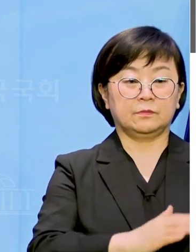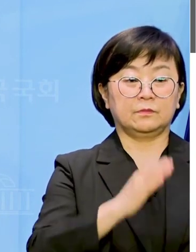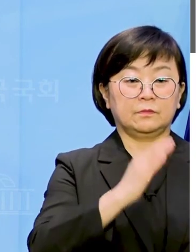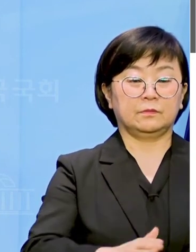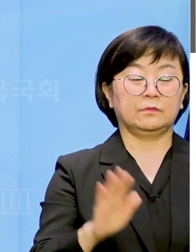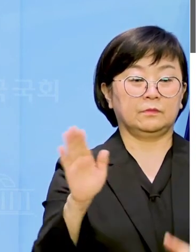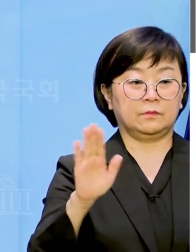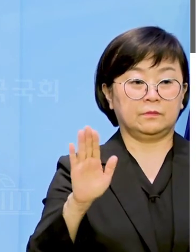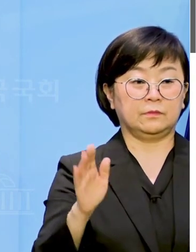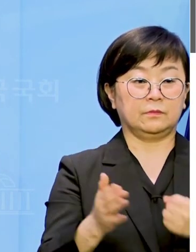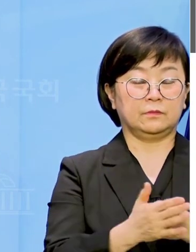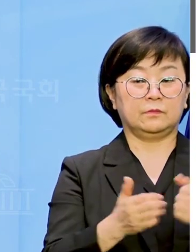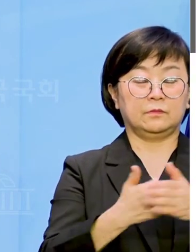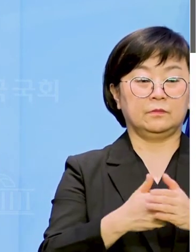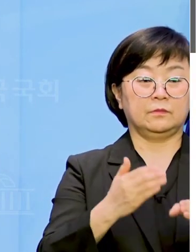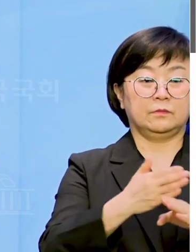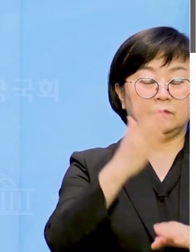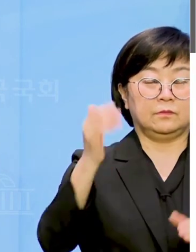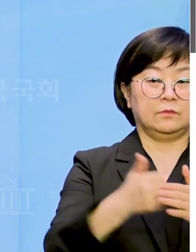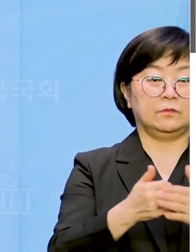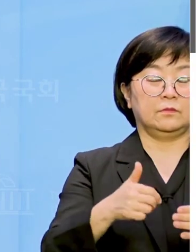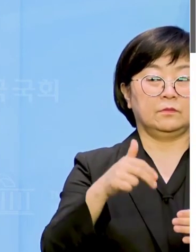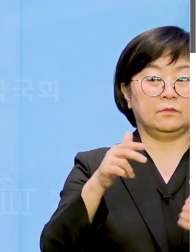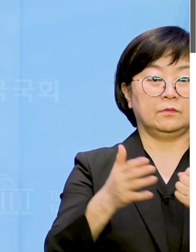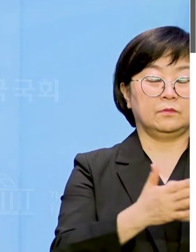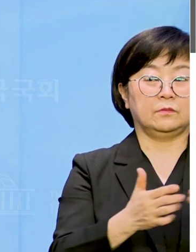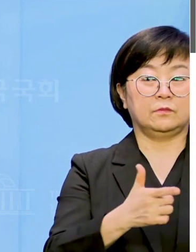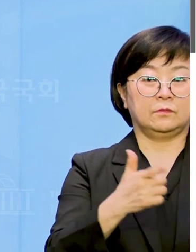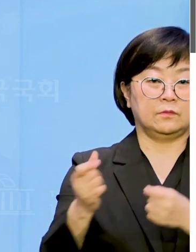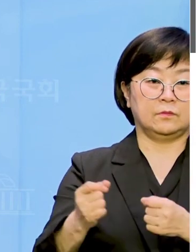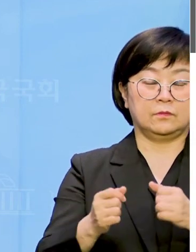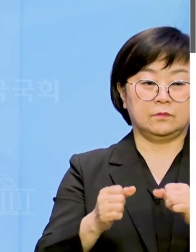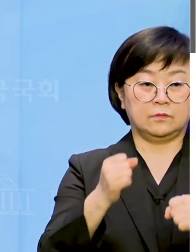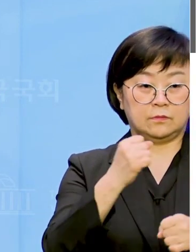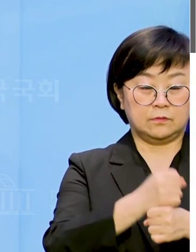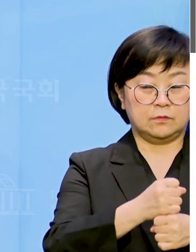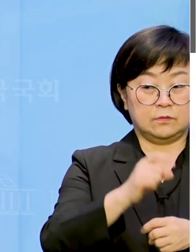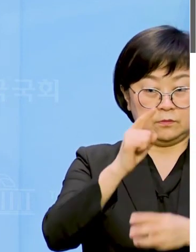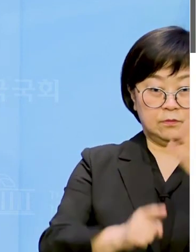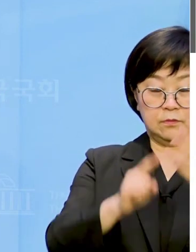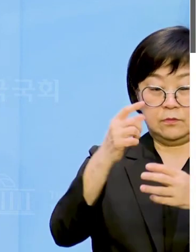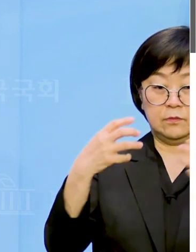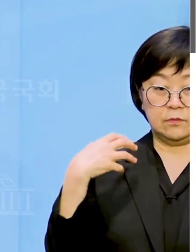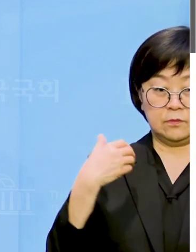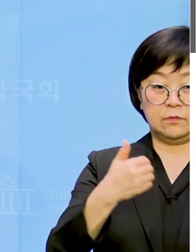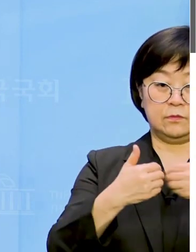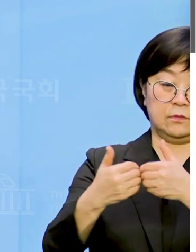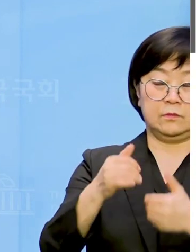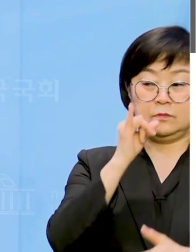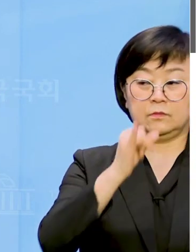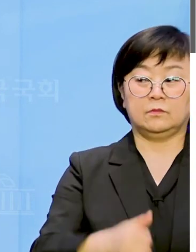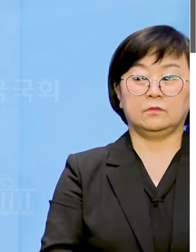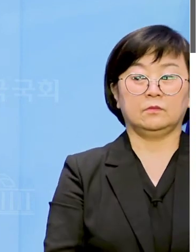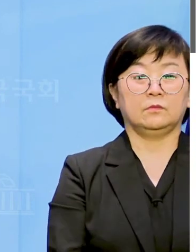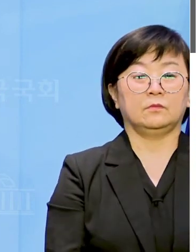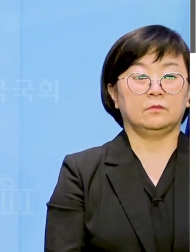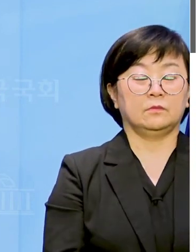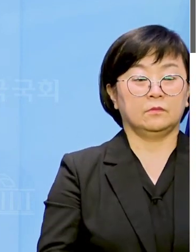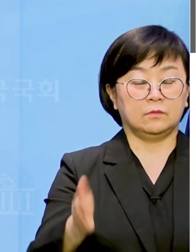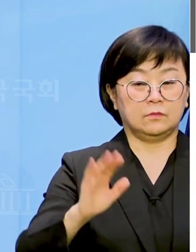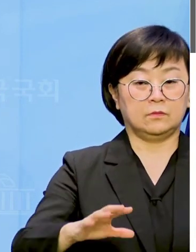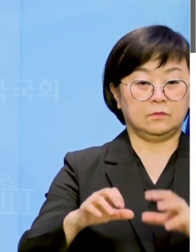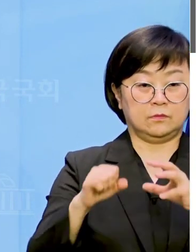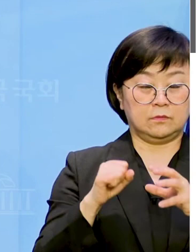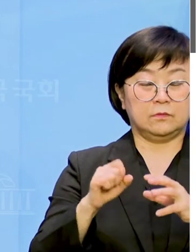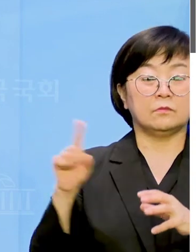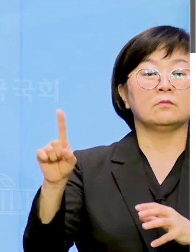하지 않고 종북주사파 공동전선을 만들어 윤석열 정부에 대항하고 있습니다. 그런데